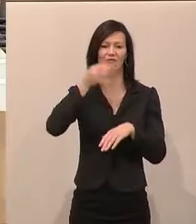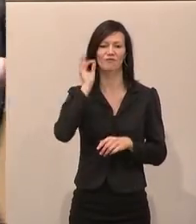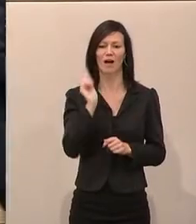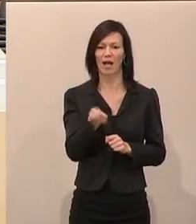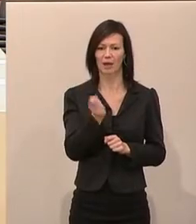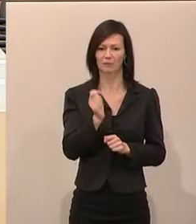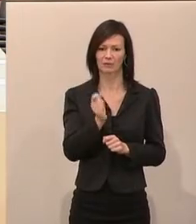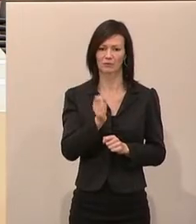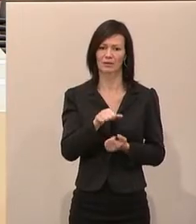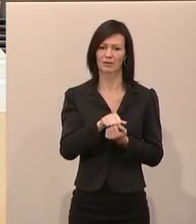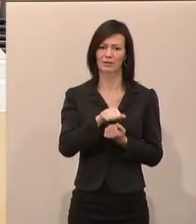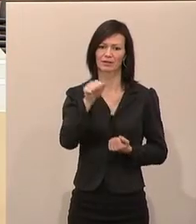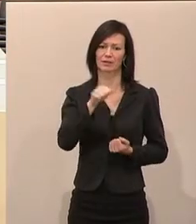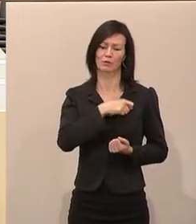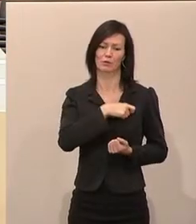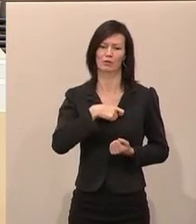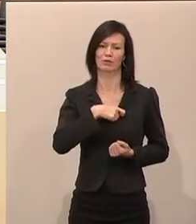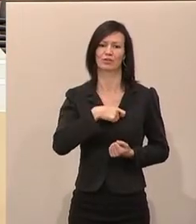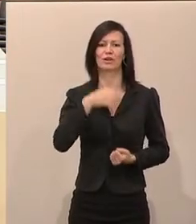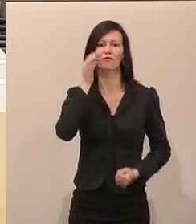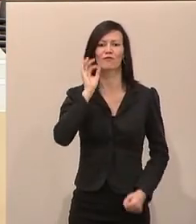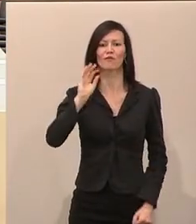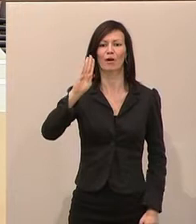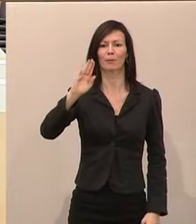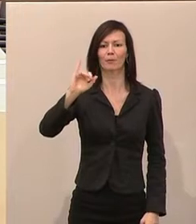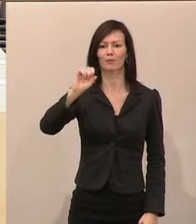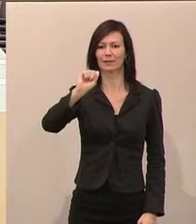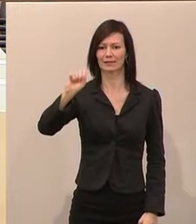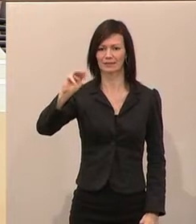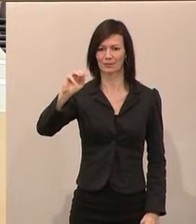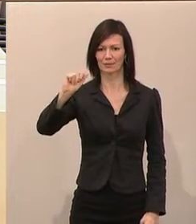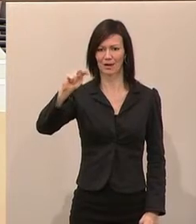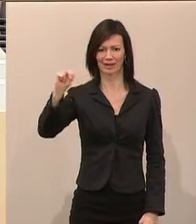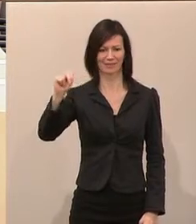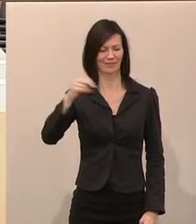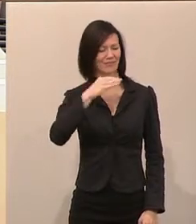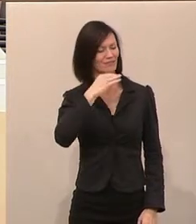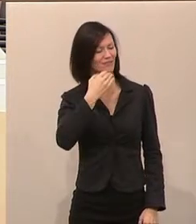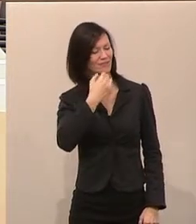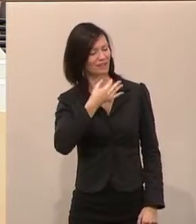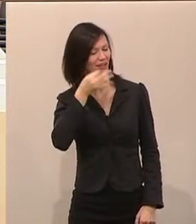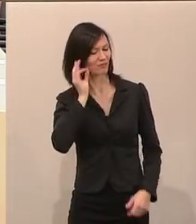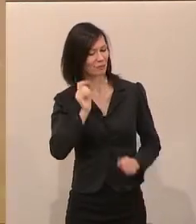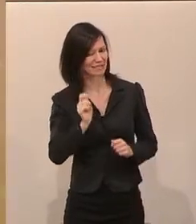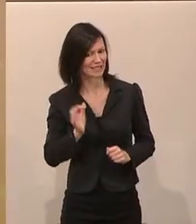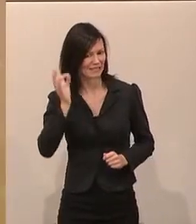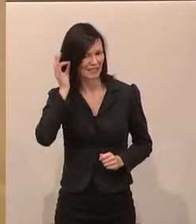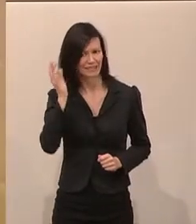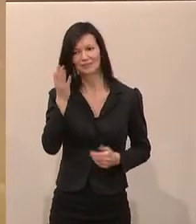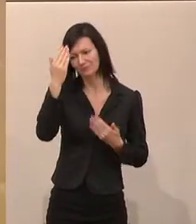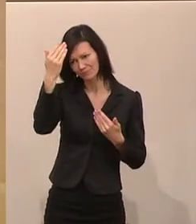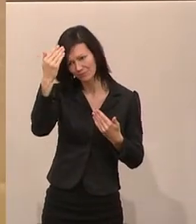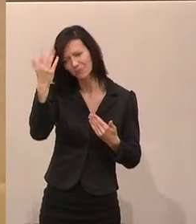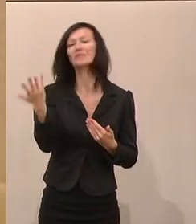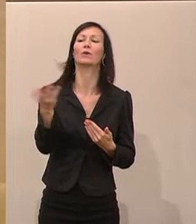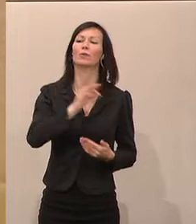Und am Wort ist jetzt die ehemalige Liste Pilz und nunmehr fraktionslose Abgeordnete Marta Bissmann. Frau